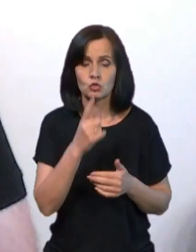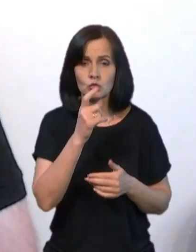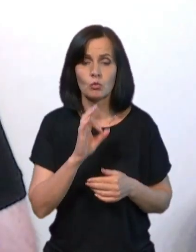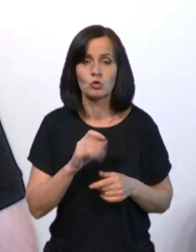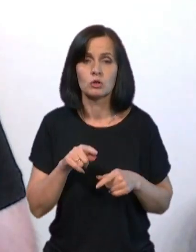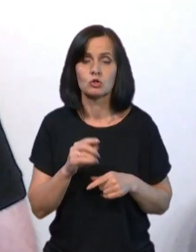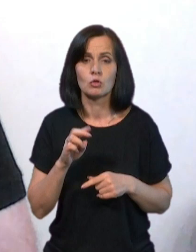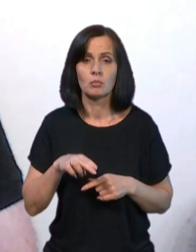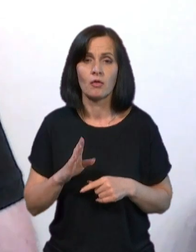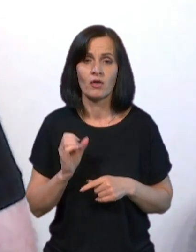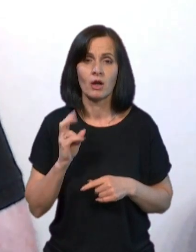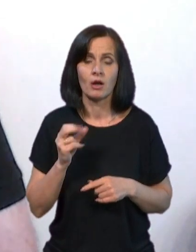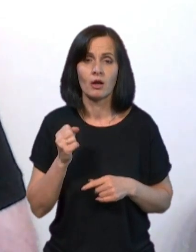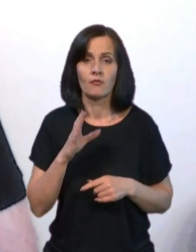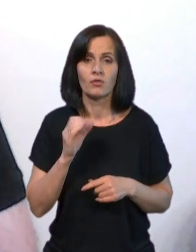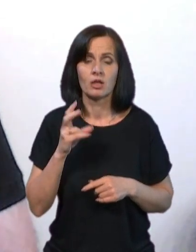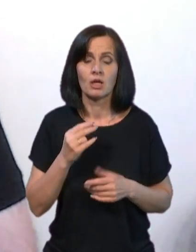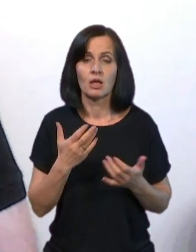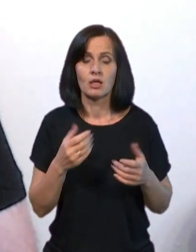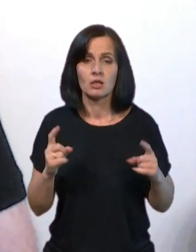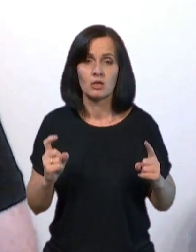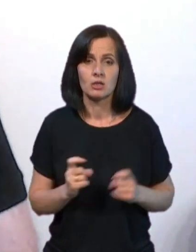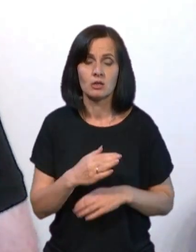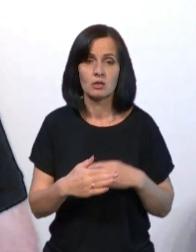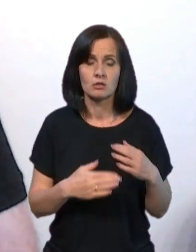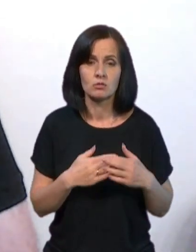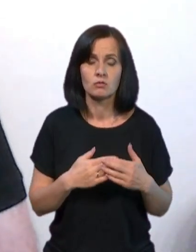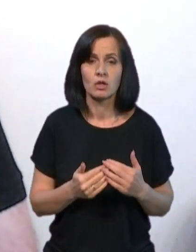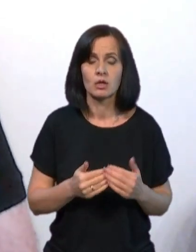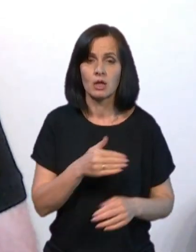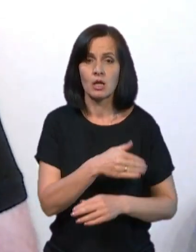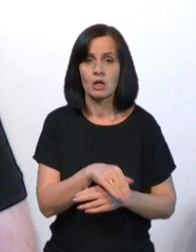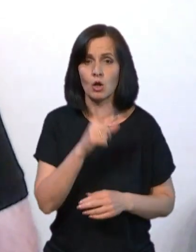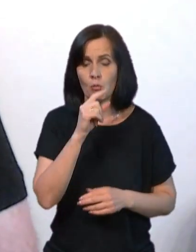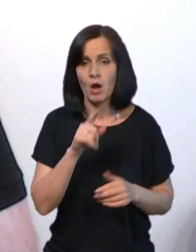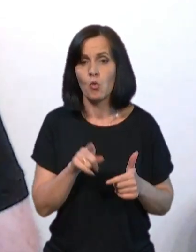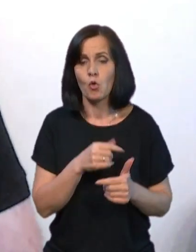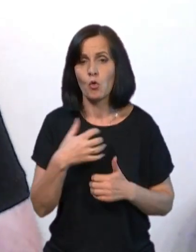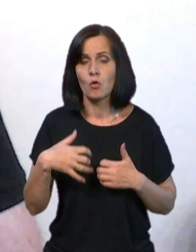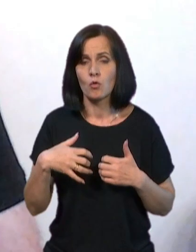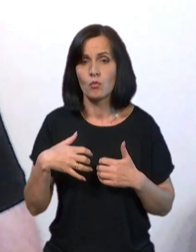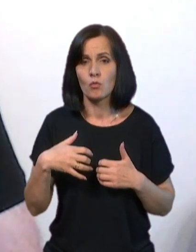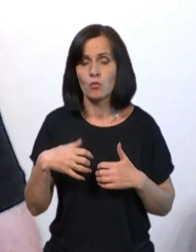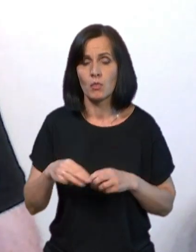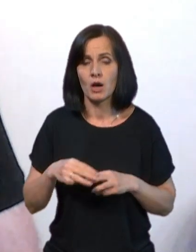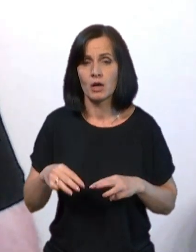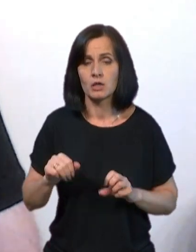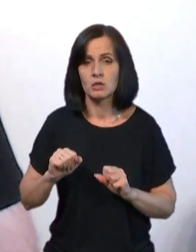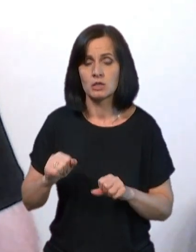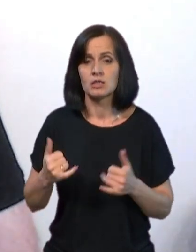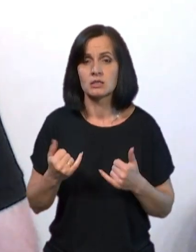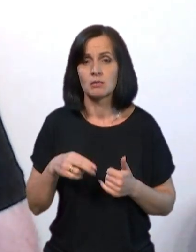у ПВК Вагнер є конфлікт по лінії Путіна, чому Міністерство оборони не відповідає дійсності. Наразі у ПВК Вагнер